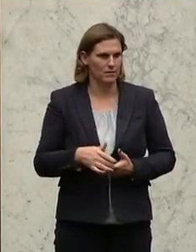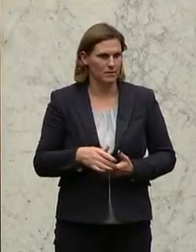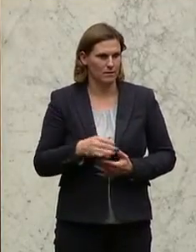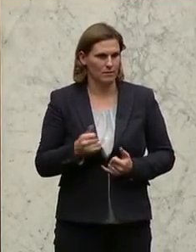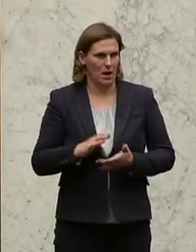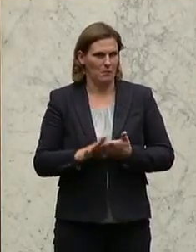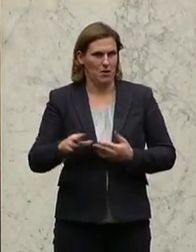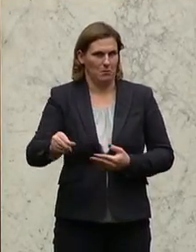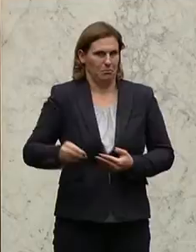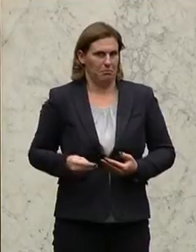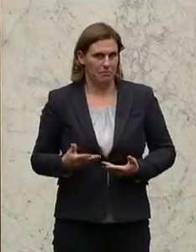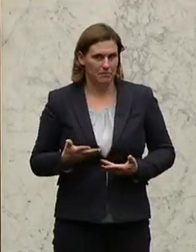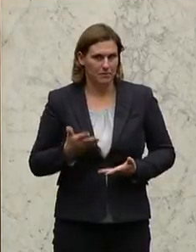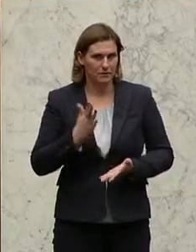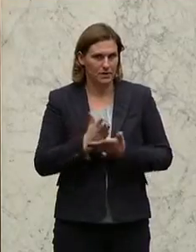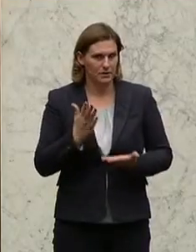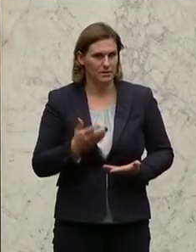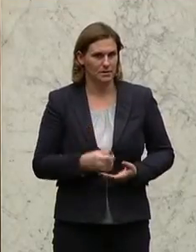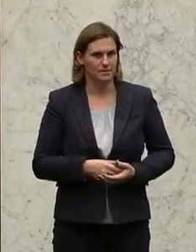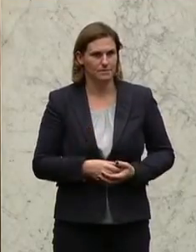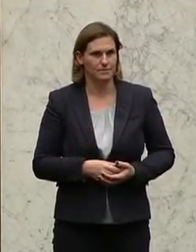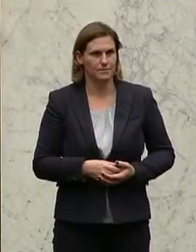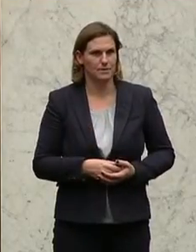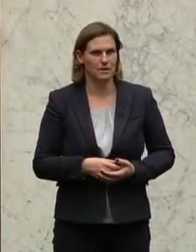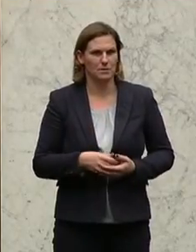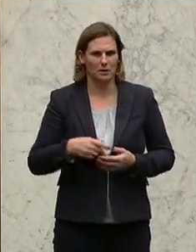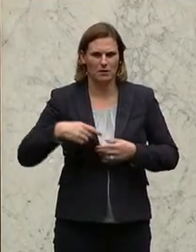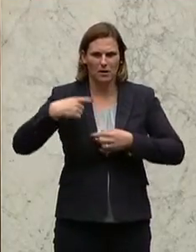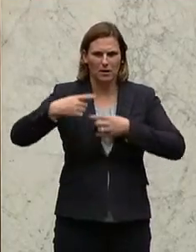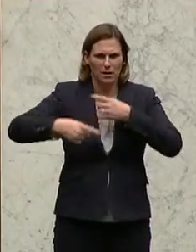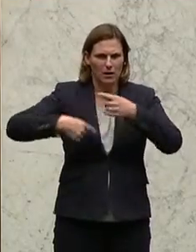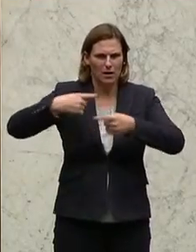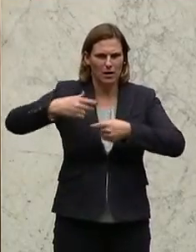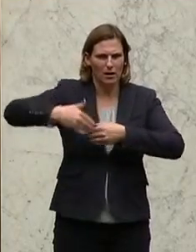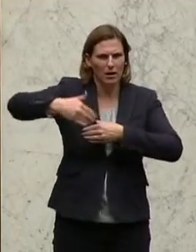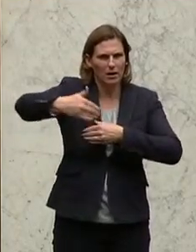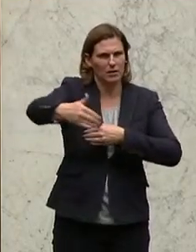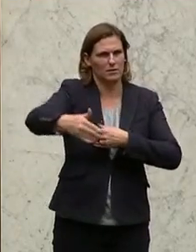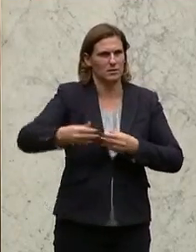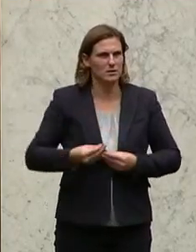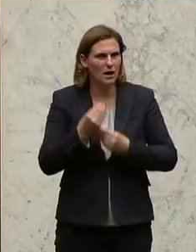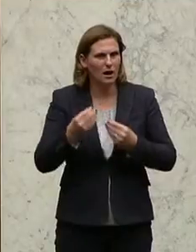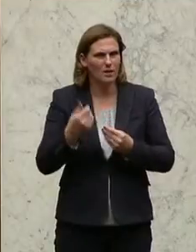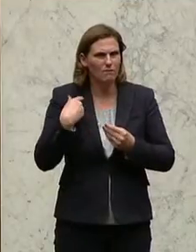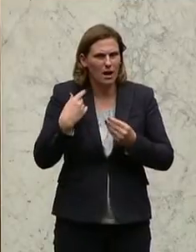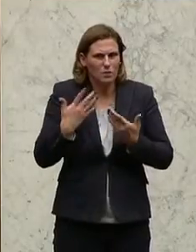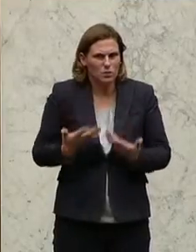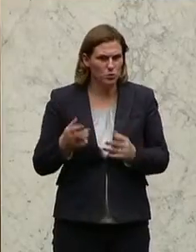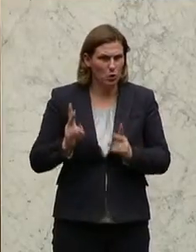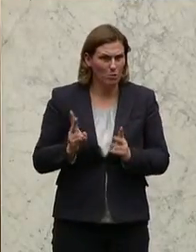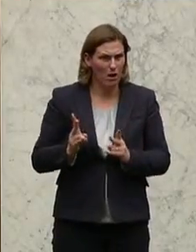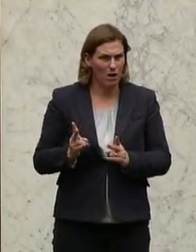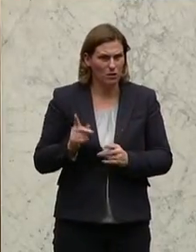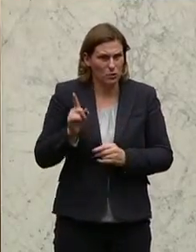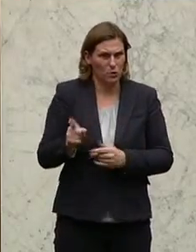herausgenommen hat. Das sind ja nur Fortsetzungen von offensichtlichen Dingen, die dort üblich waren. Und wenn